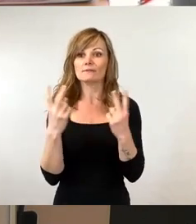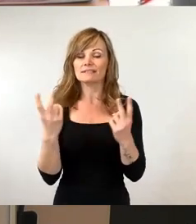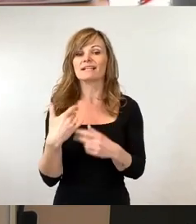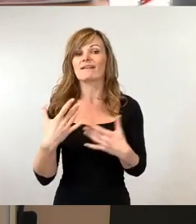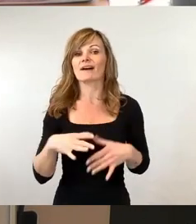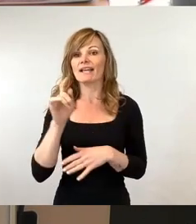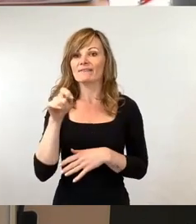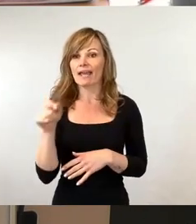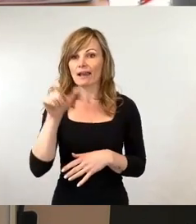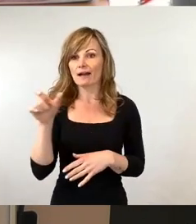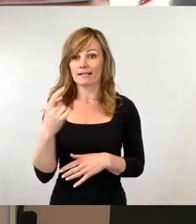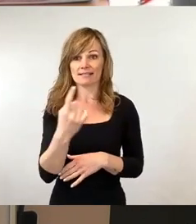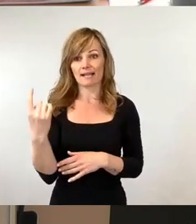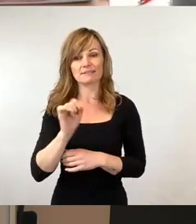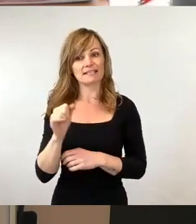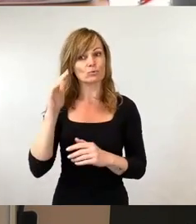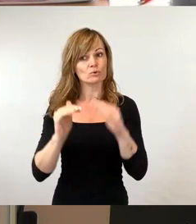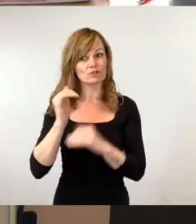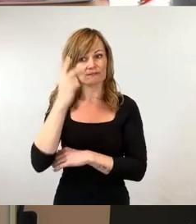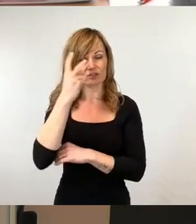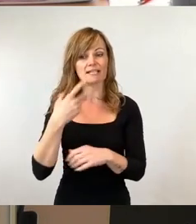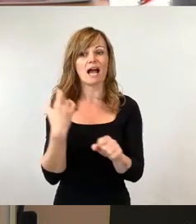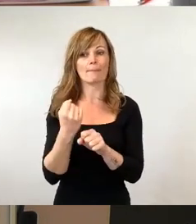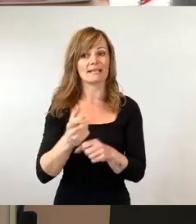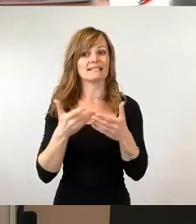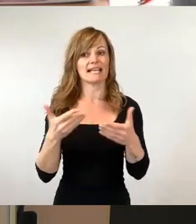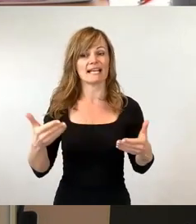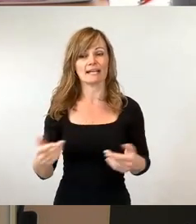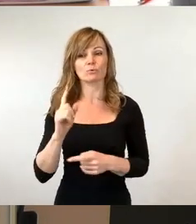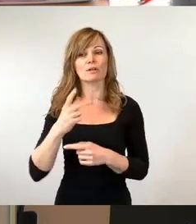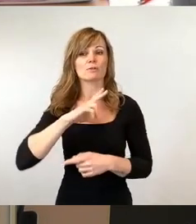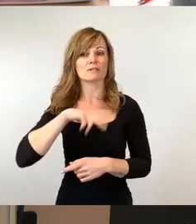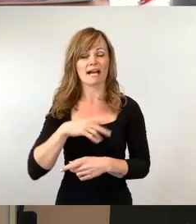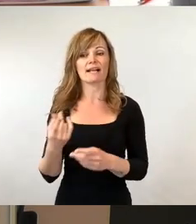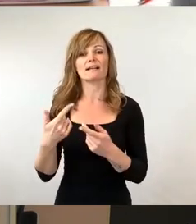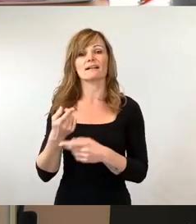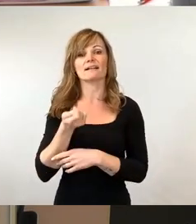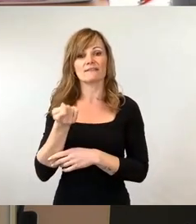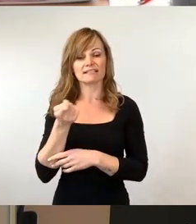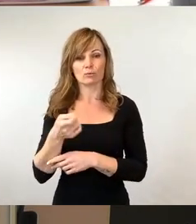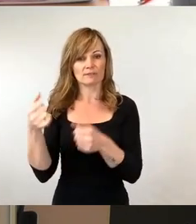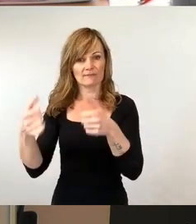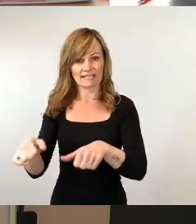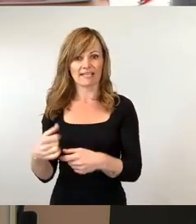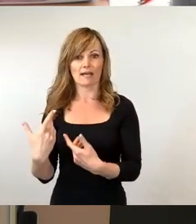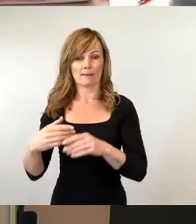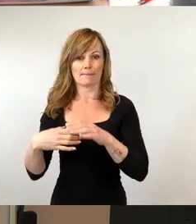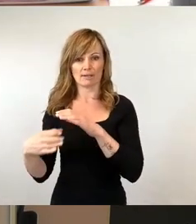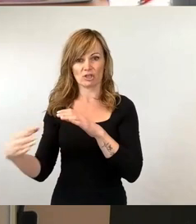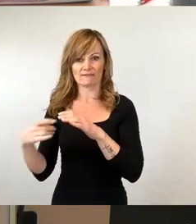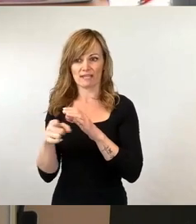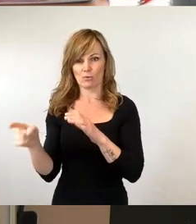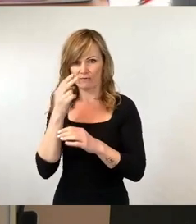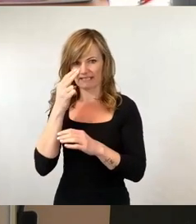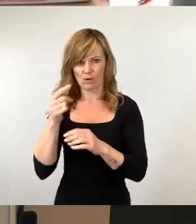verstanden zwischen Arbeitsgelegenheiten und sozialversicherungspflichtigen Beschäftigungen. Und das andere ist, da hat Frau Barkow auch schon darauf